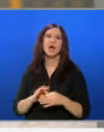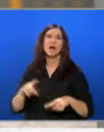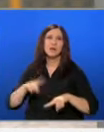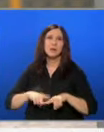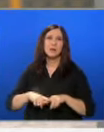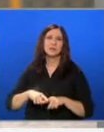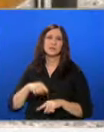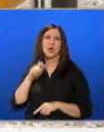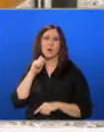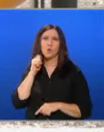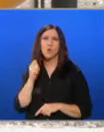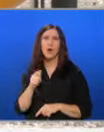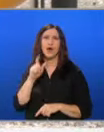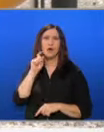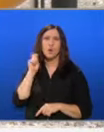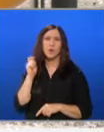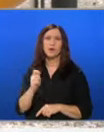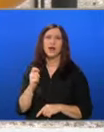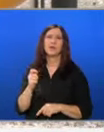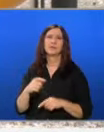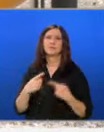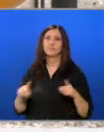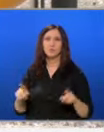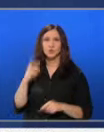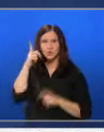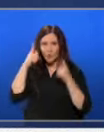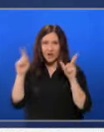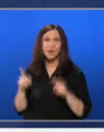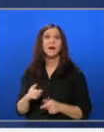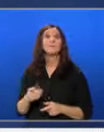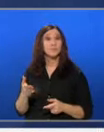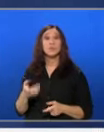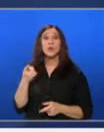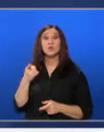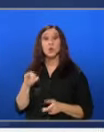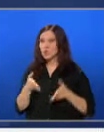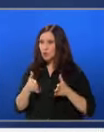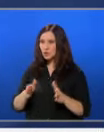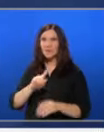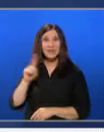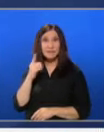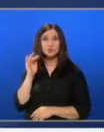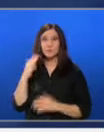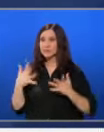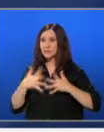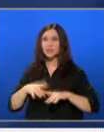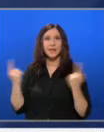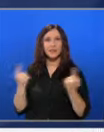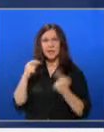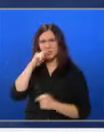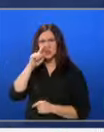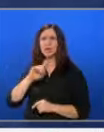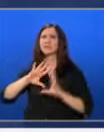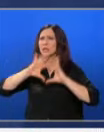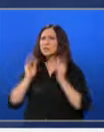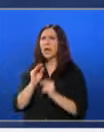Румъния, Молдова, Украина, Унгария и Словакия. Вертикалният газов коридор не само ще бъде стратегическа инициатива с значение